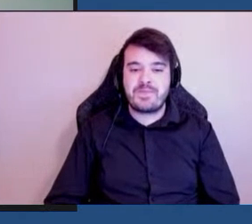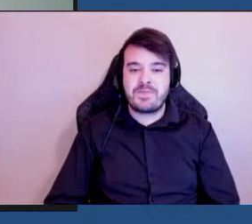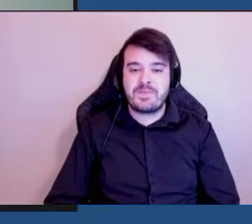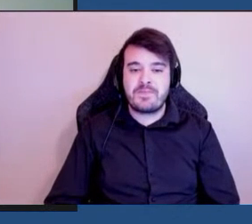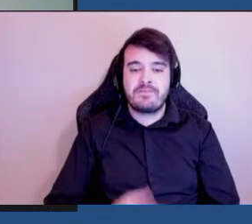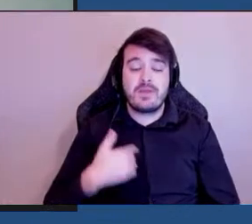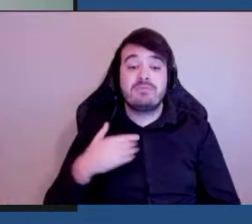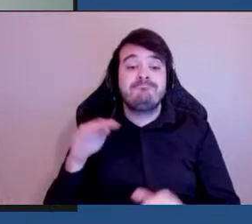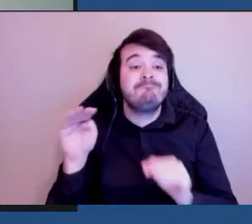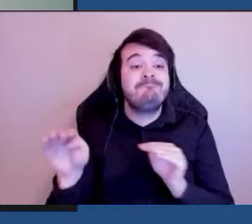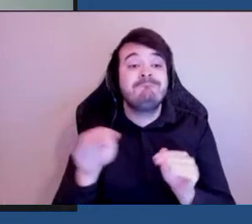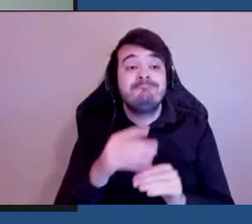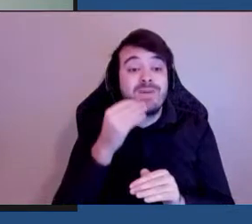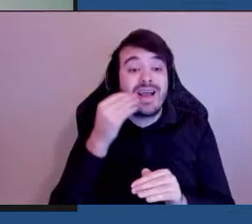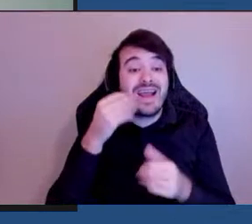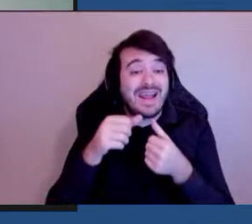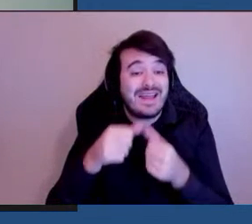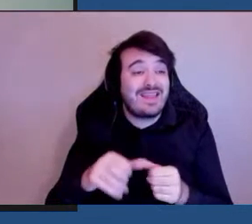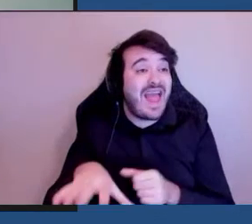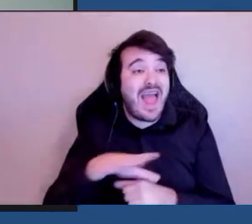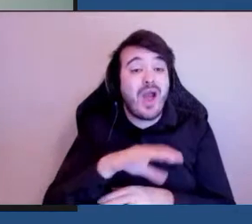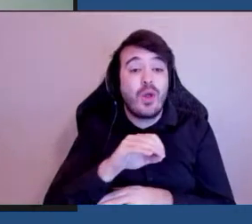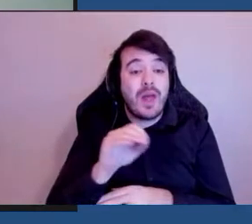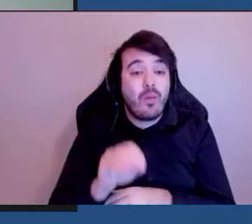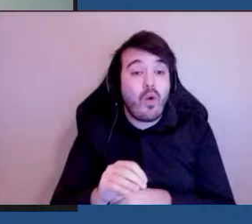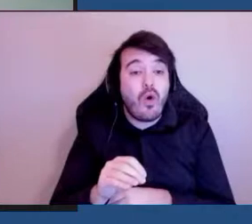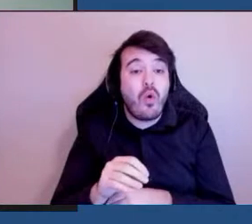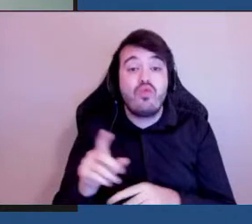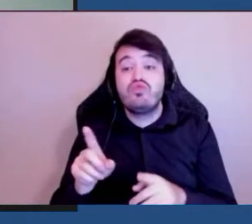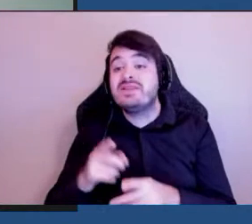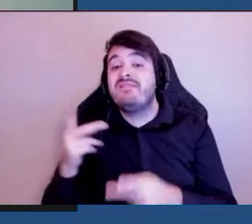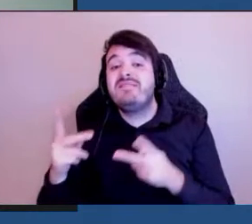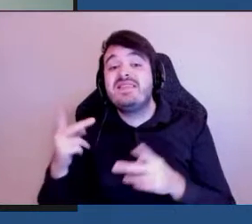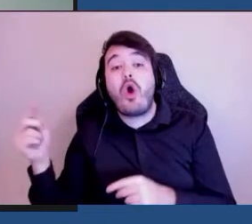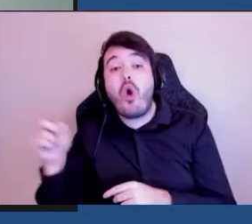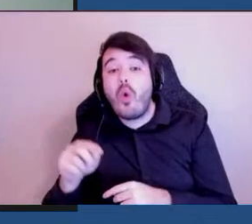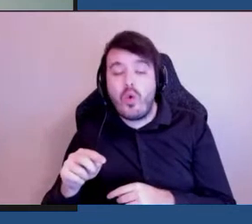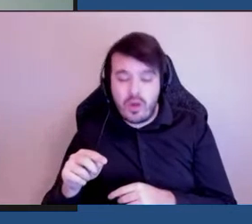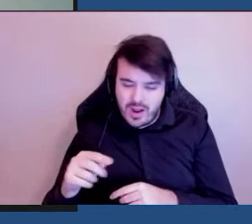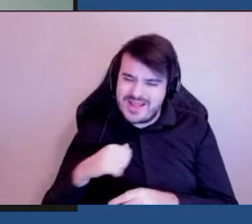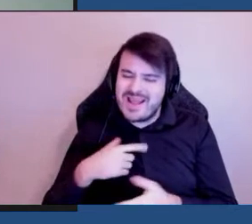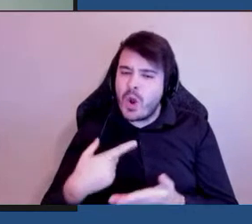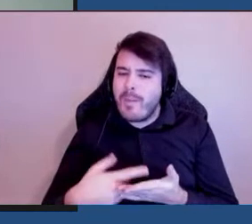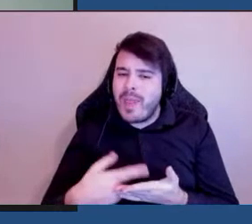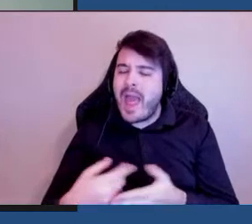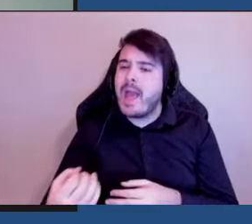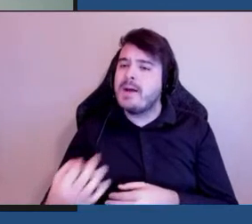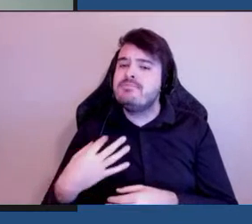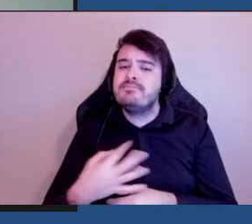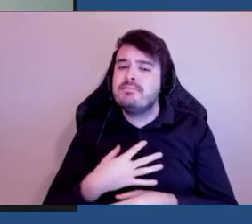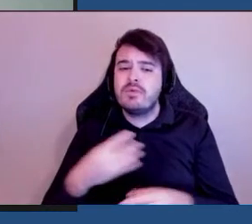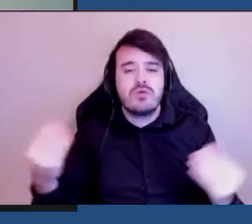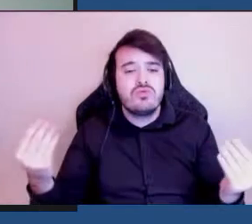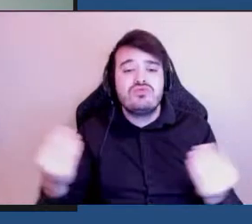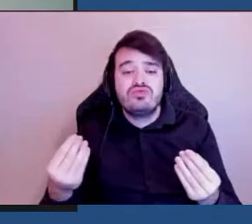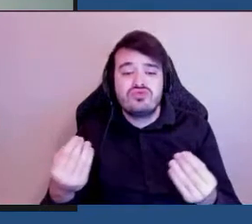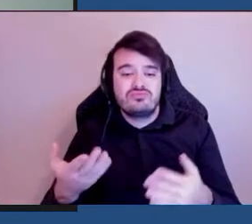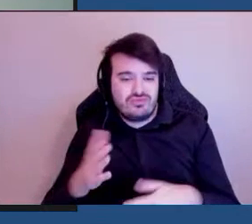aux résidents et aux visiteurs de nous faire part de leurs commentaires sur l